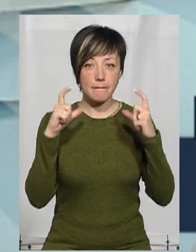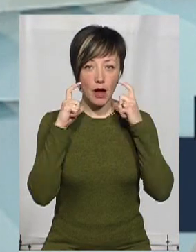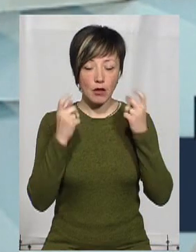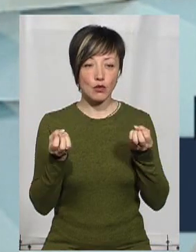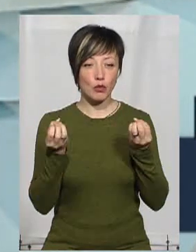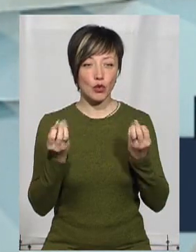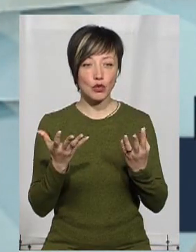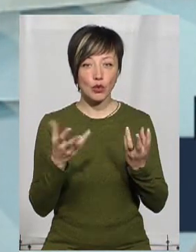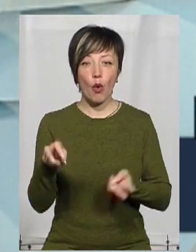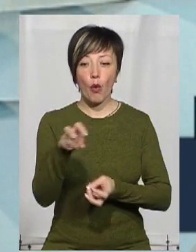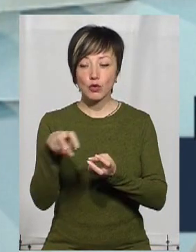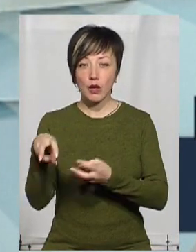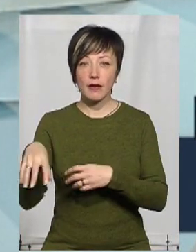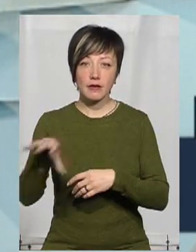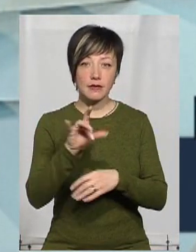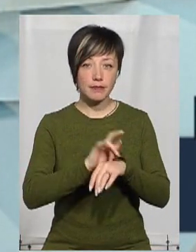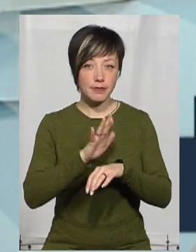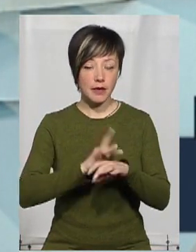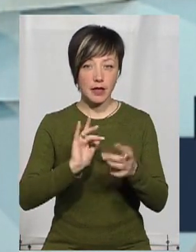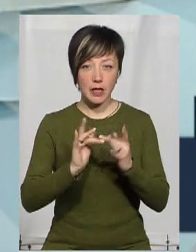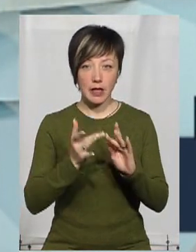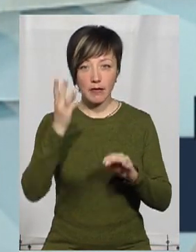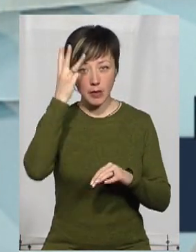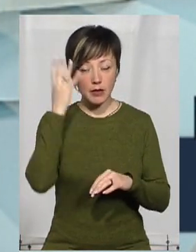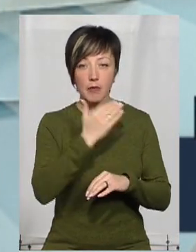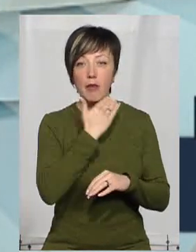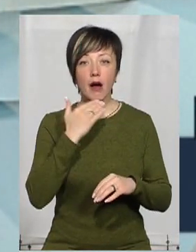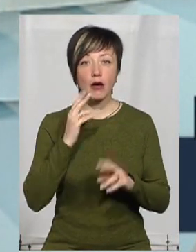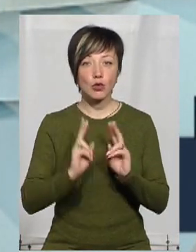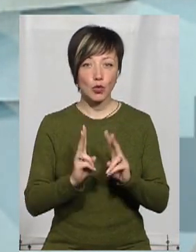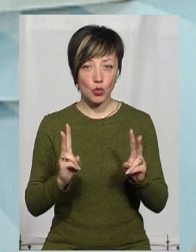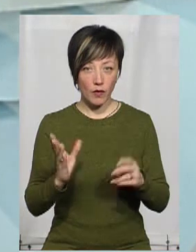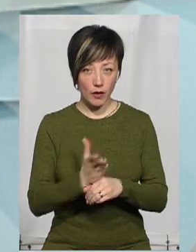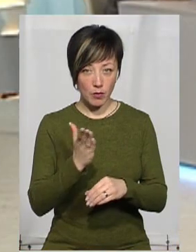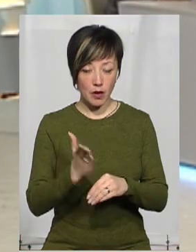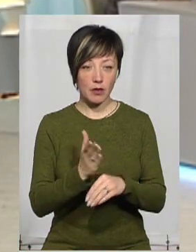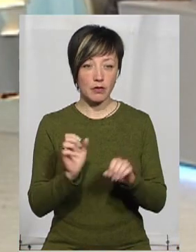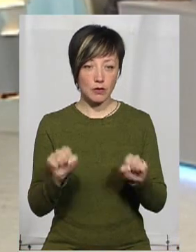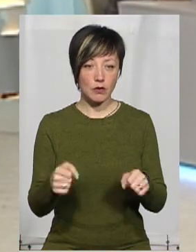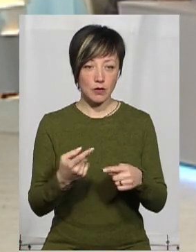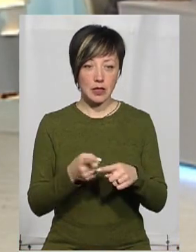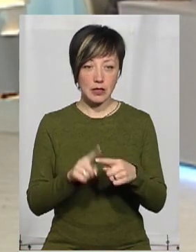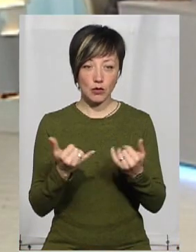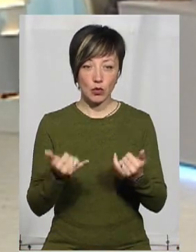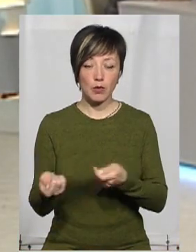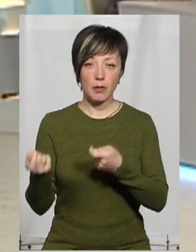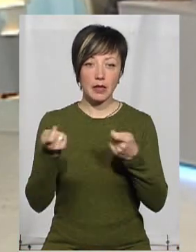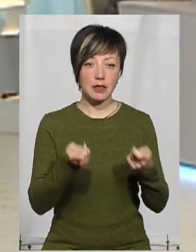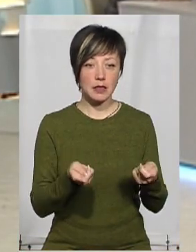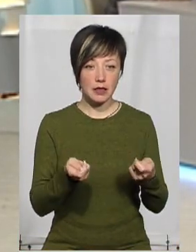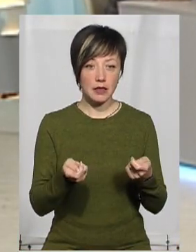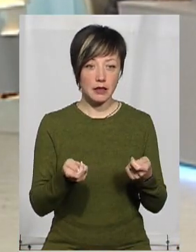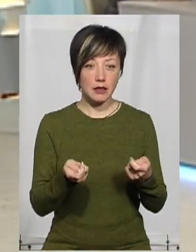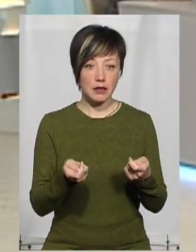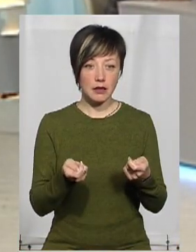Ми просто обшукали весь інтернет. Зараз в Хмельницькому багато хто виробляє. Ось маски ми принесли. Сьогодні, наприклад,